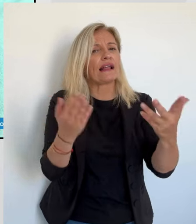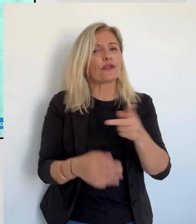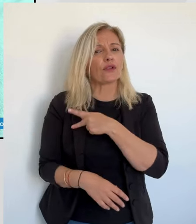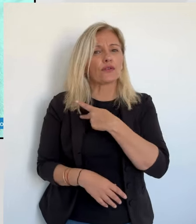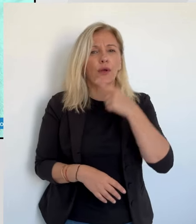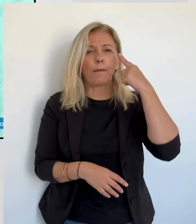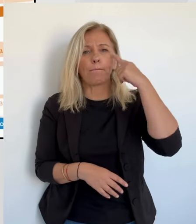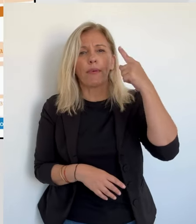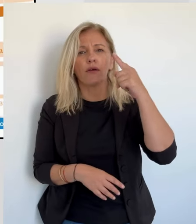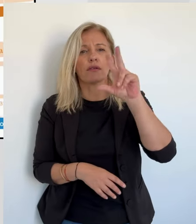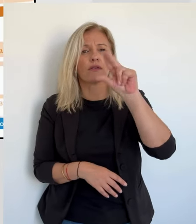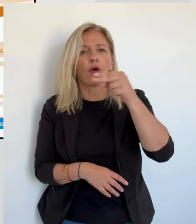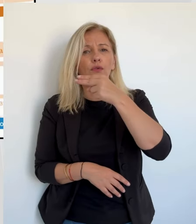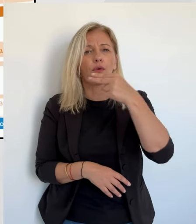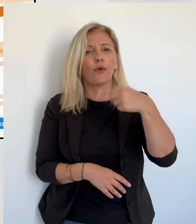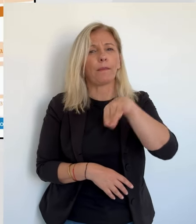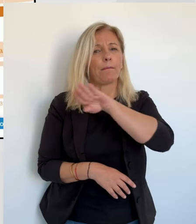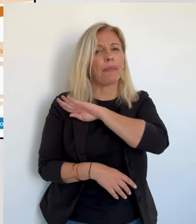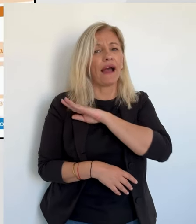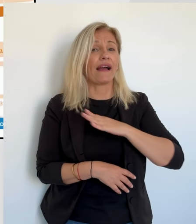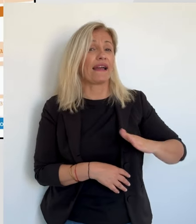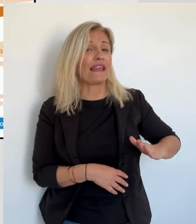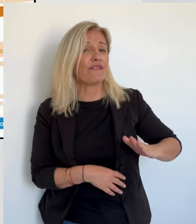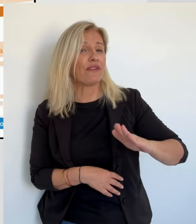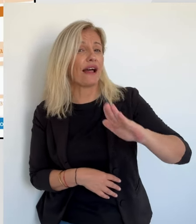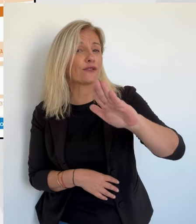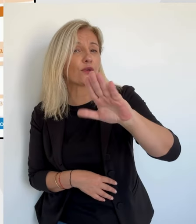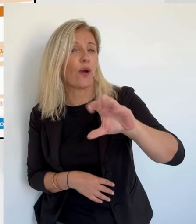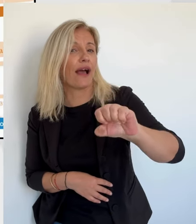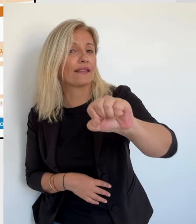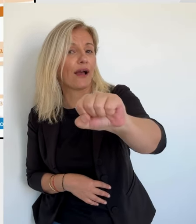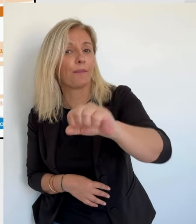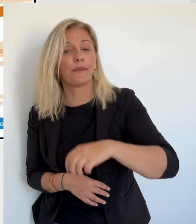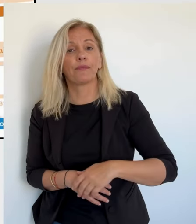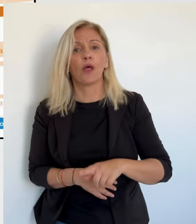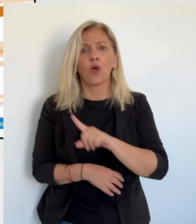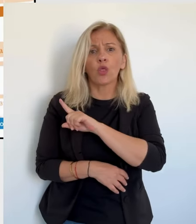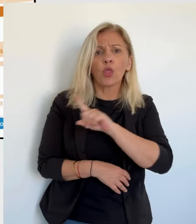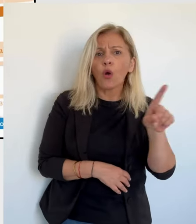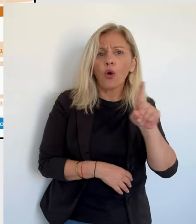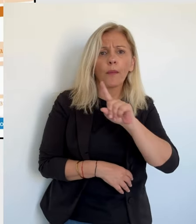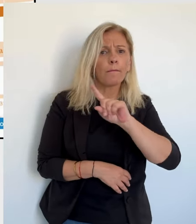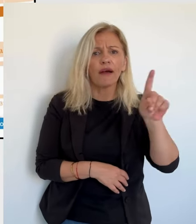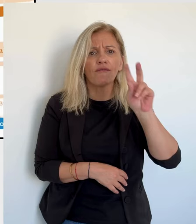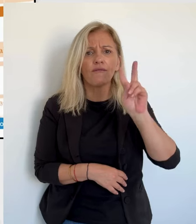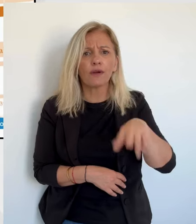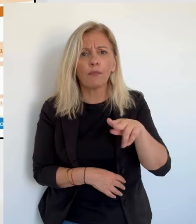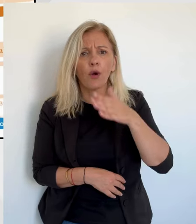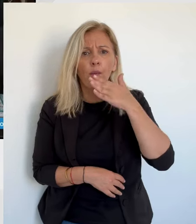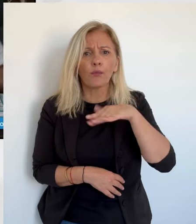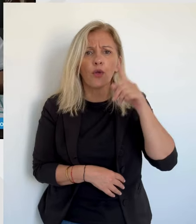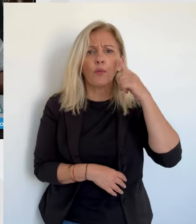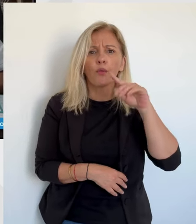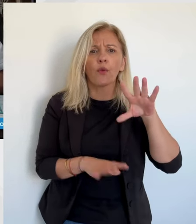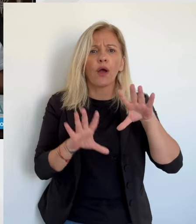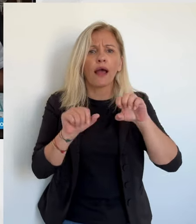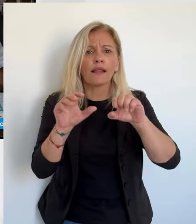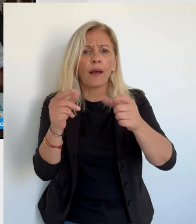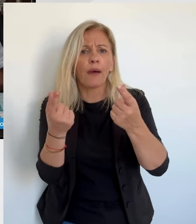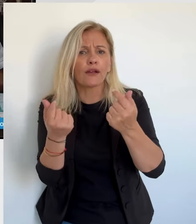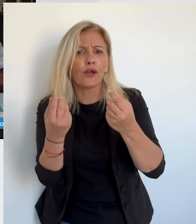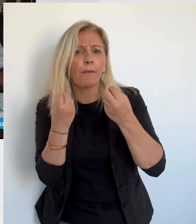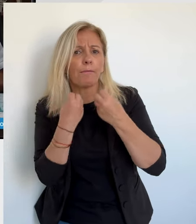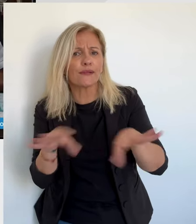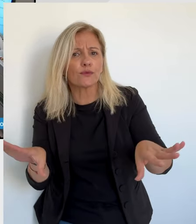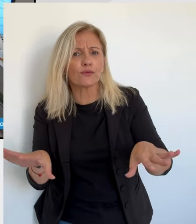mais également pour les médecins généralistes. Elle passera de 26,50 euros à 30 euros. Toutefois, selon certains professionnels, il ne s'agit là